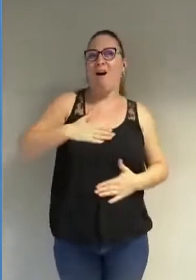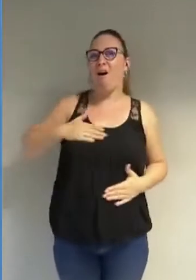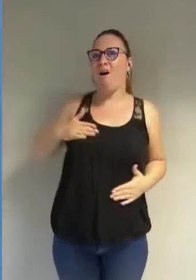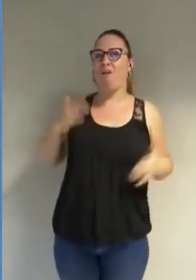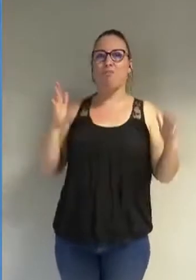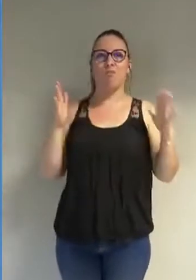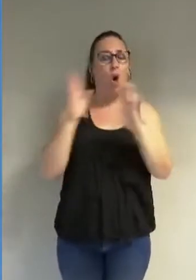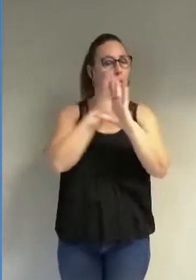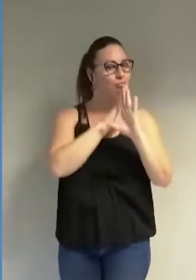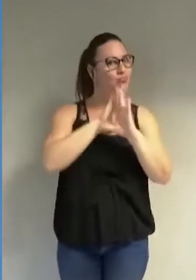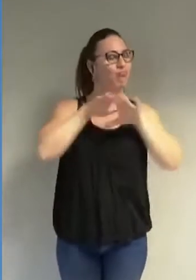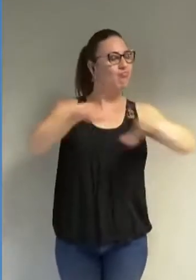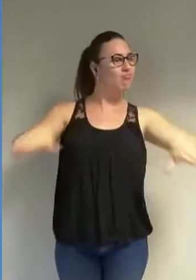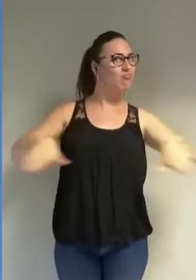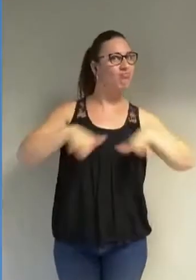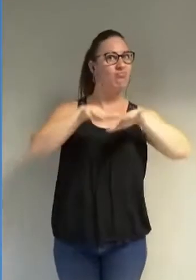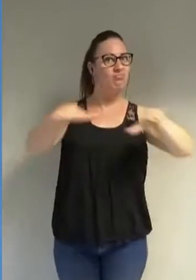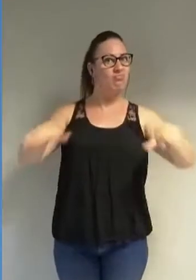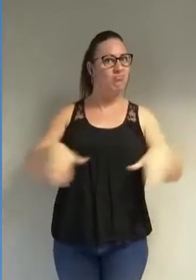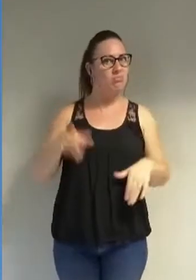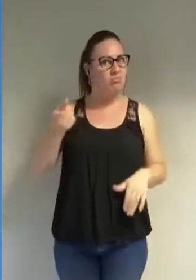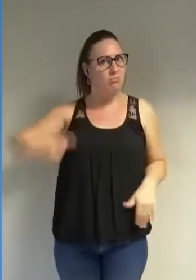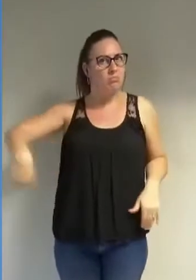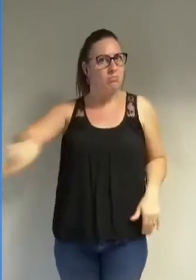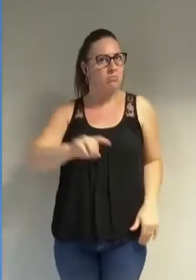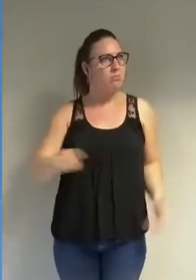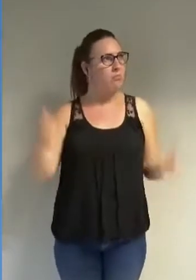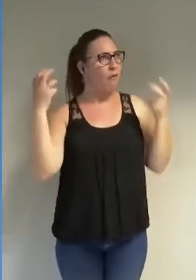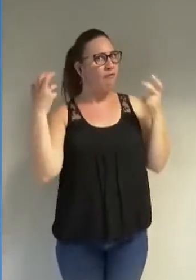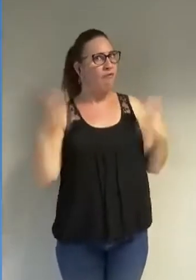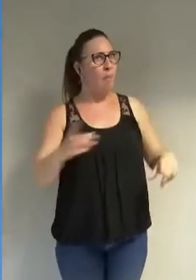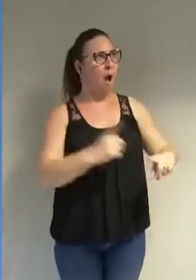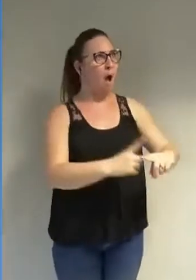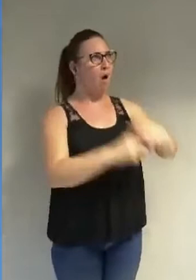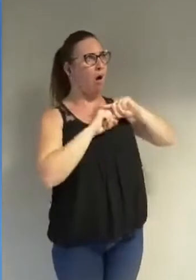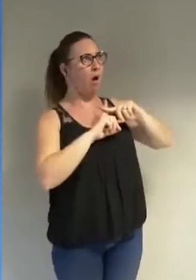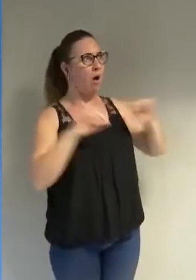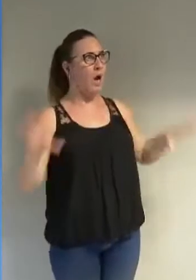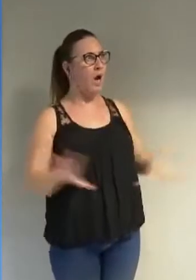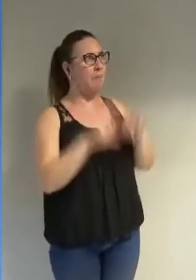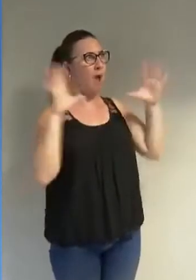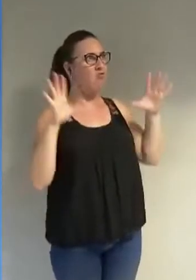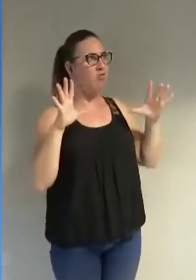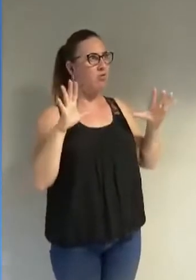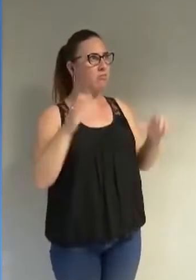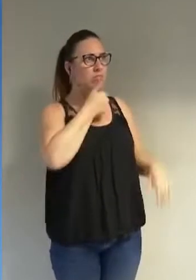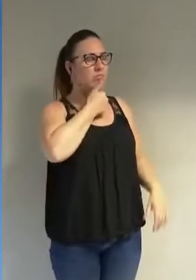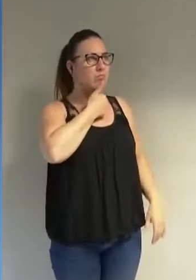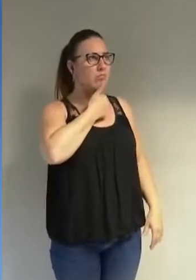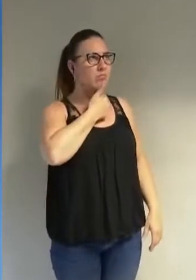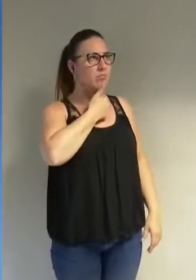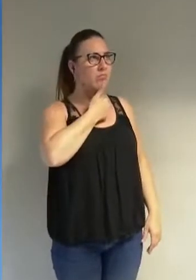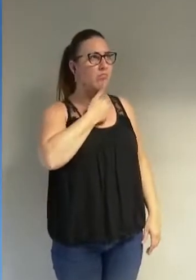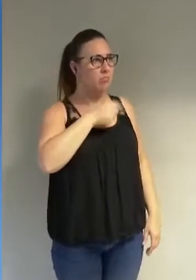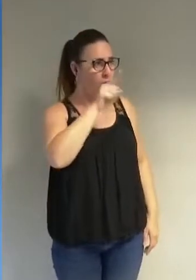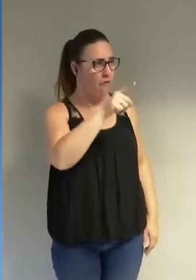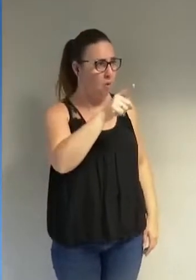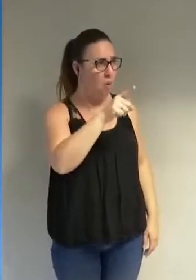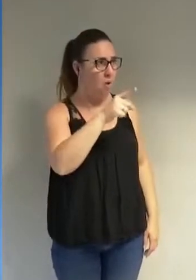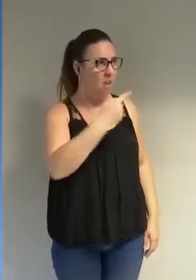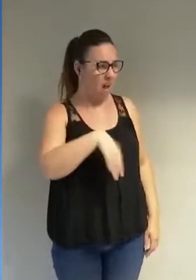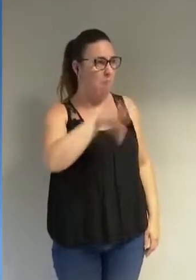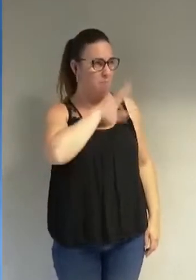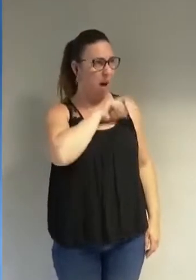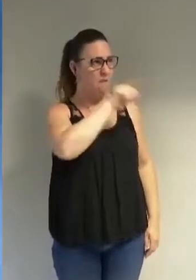discrétion et qui n'ont pas envie d'être stigmatisées et qui demain grâce à vous à cause de